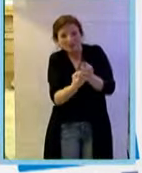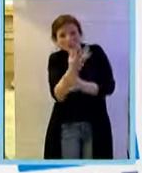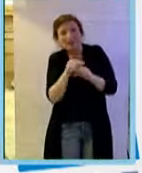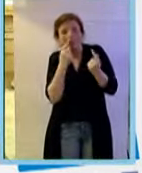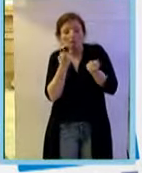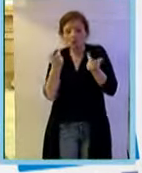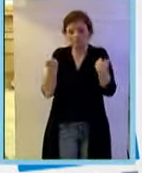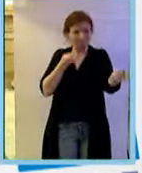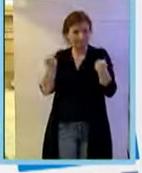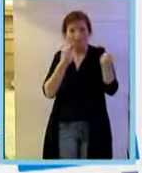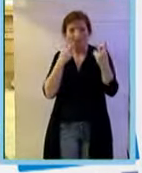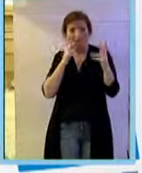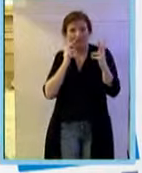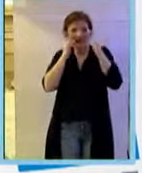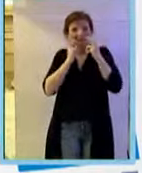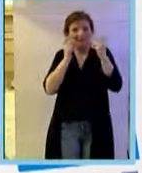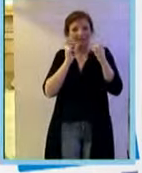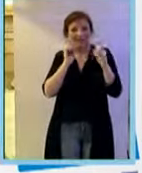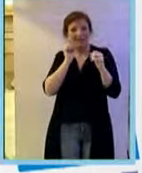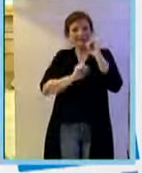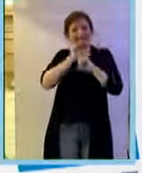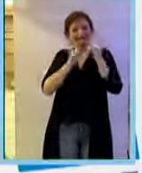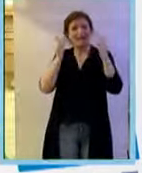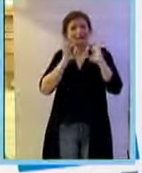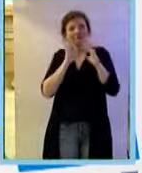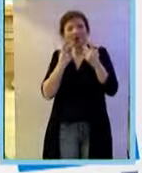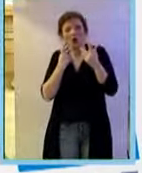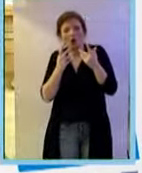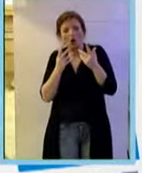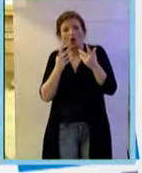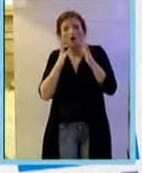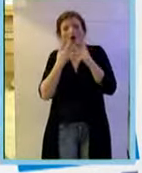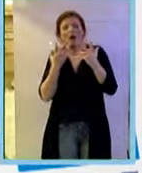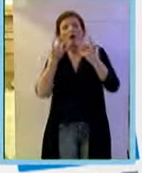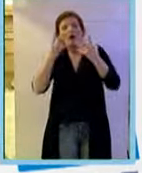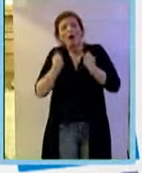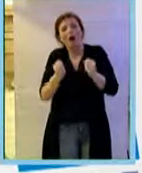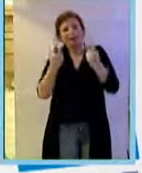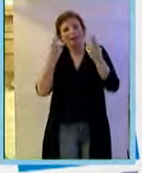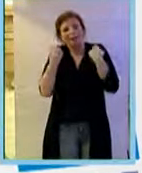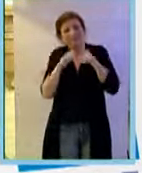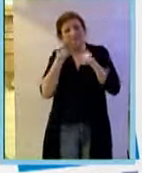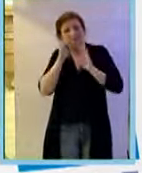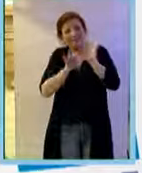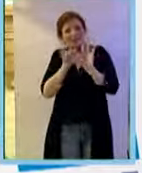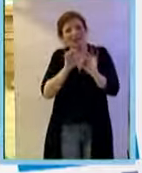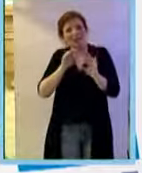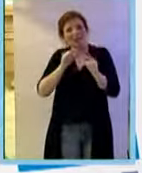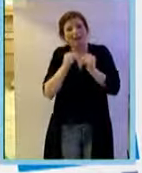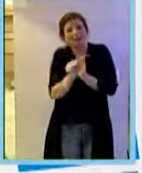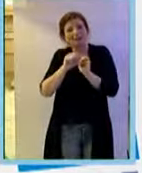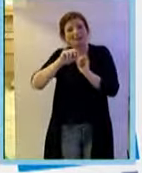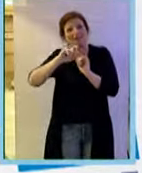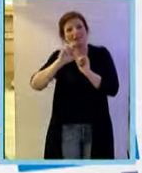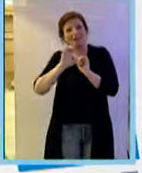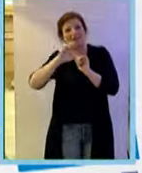resistenza o l'infattorietà alla terapia anti VGF bisogna fare molto e poi